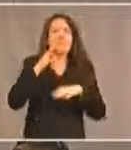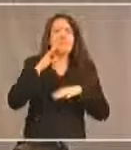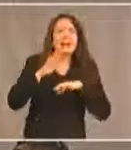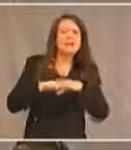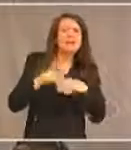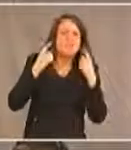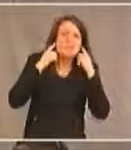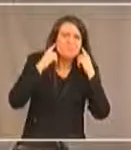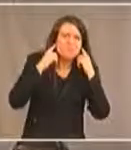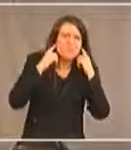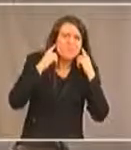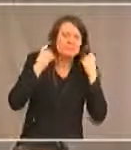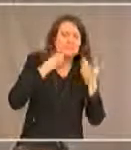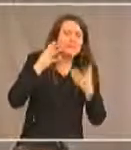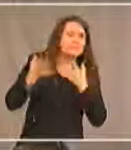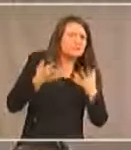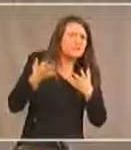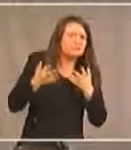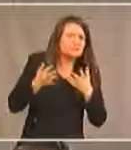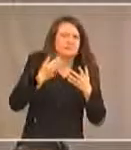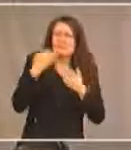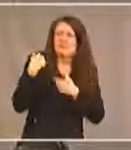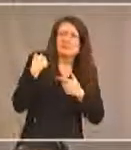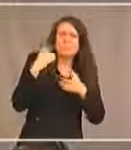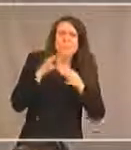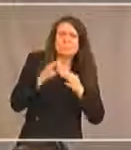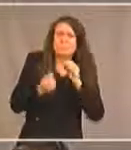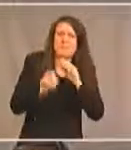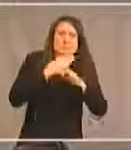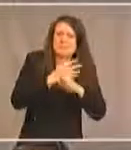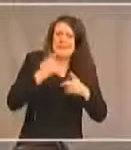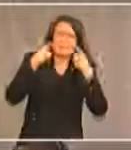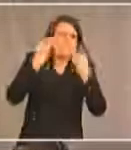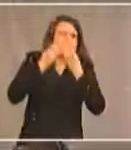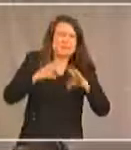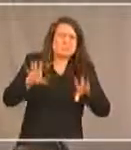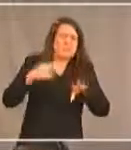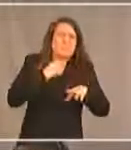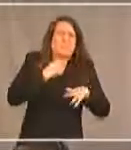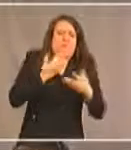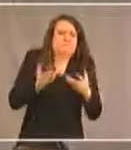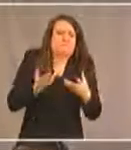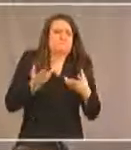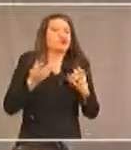Où est-ce que vous avez cessé de m'entendre? Lorsque vous parliez d'obstacles et d'accessibilité des programmes.